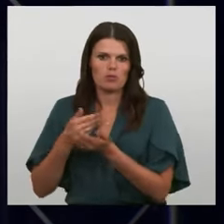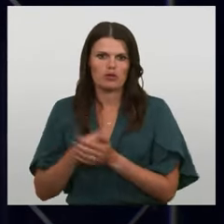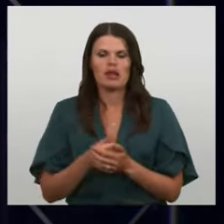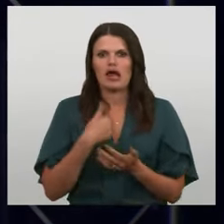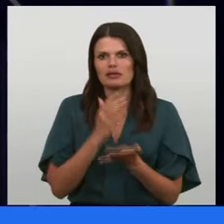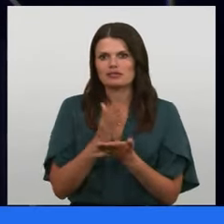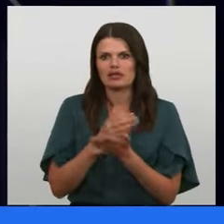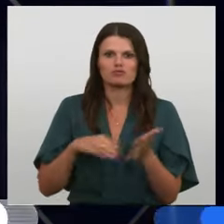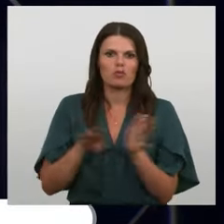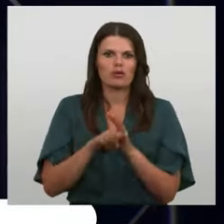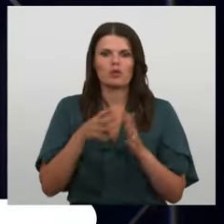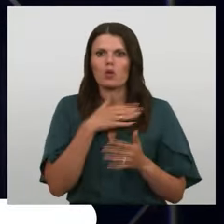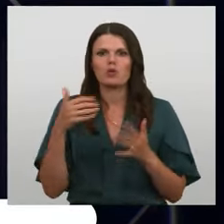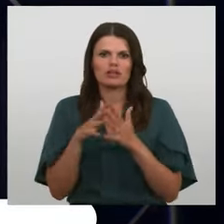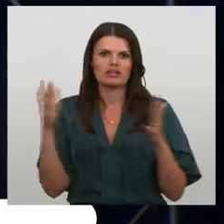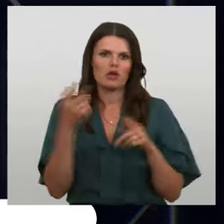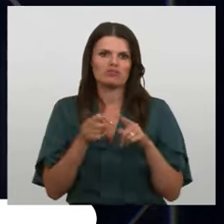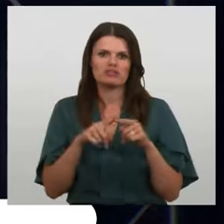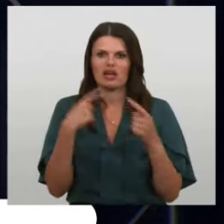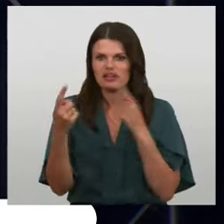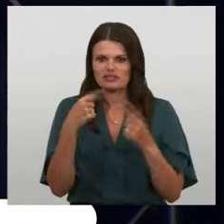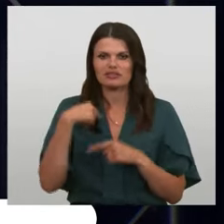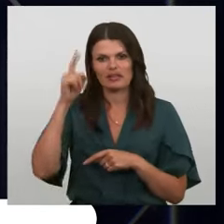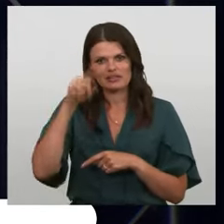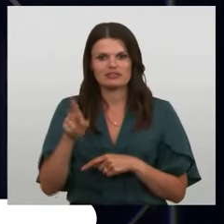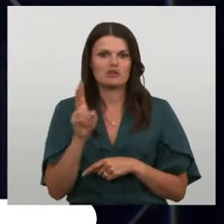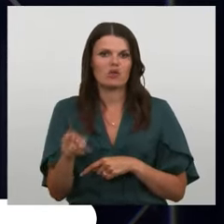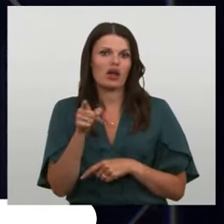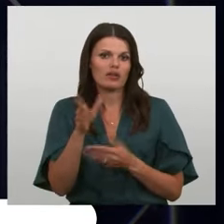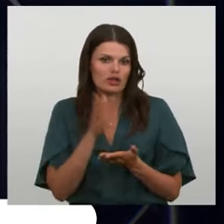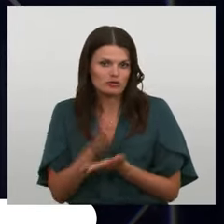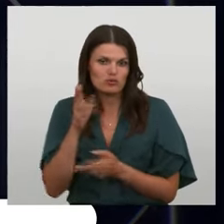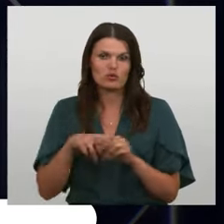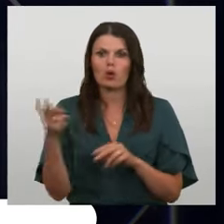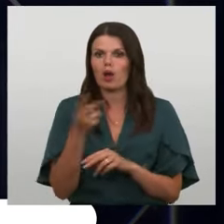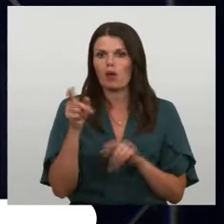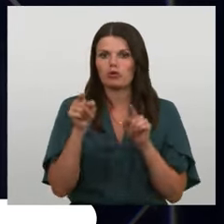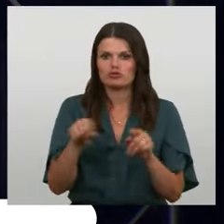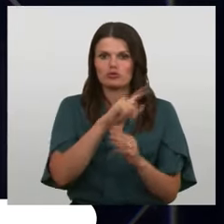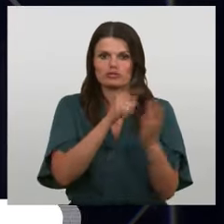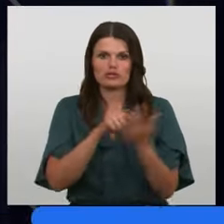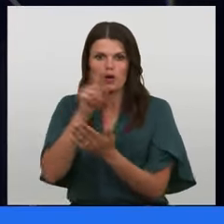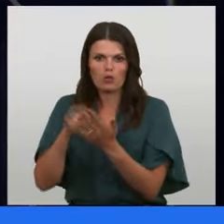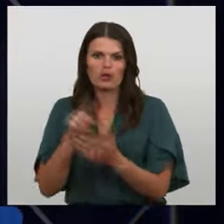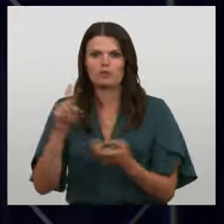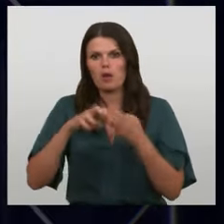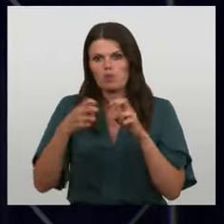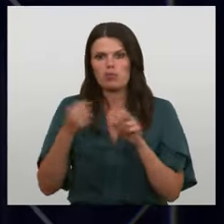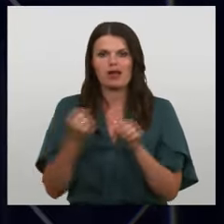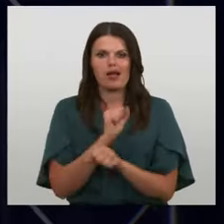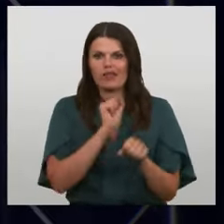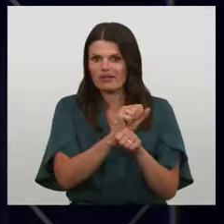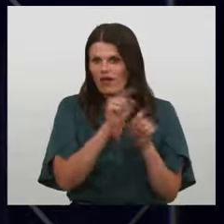es esmu piedalījies ļoti daudz šādās sarunās, un es zinu, kā tas notiek. Un abos šajos jautājumos ir problēma. Gan ar veto, jo